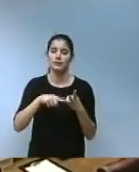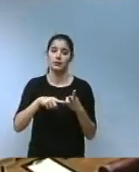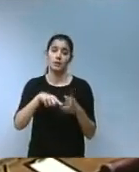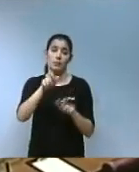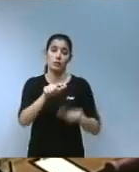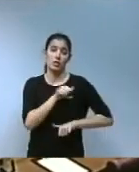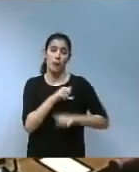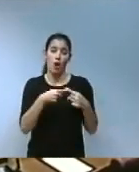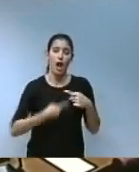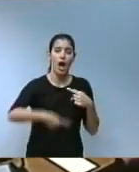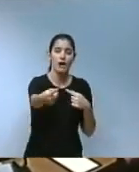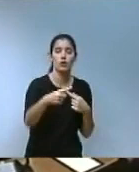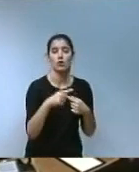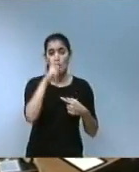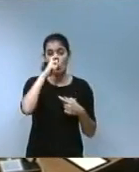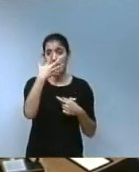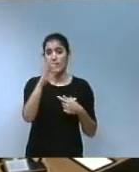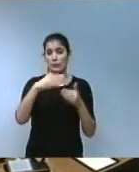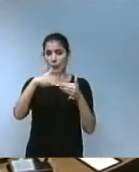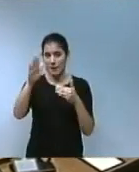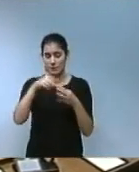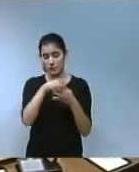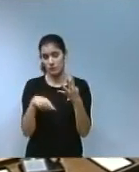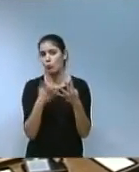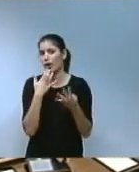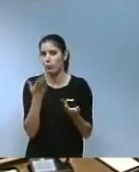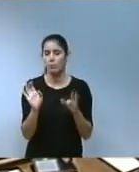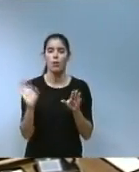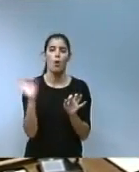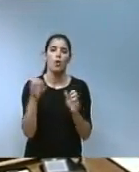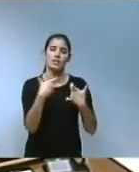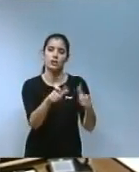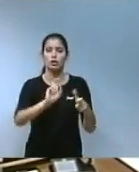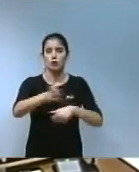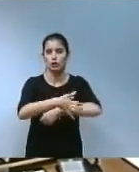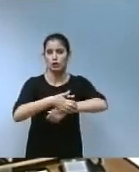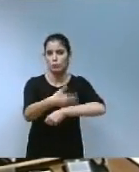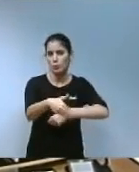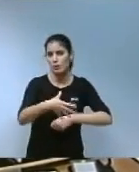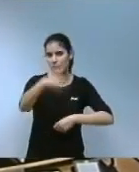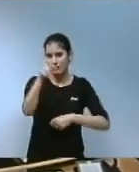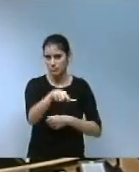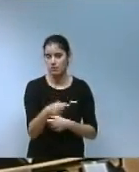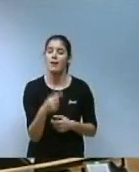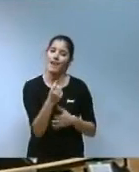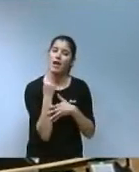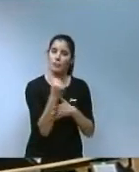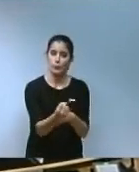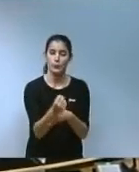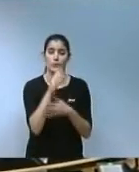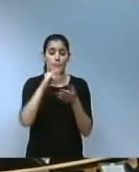i majors de 50 anys, així com en sectors altament precaritzats. L'objectiu del pla és limitar